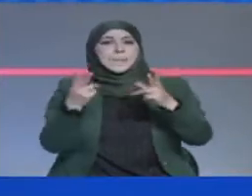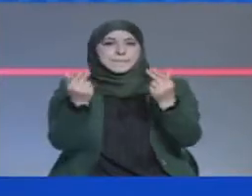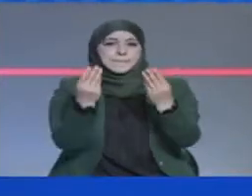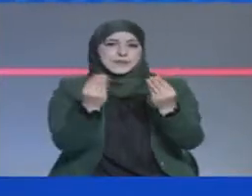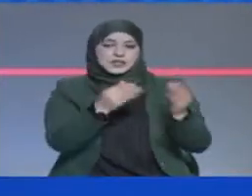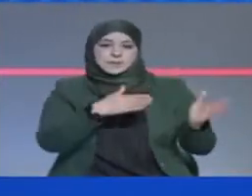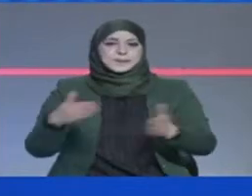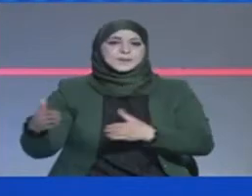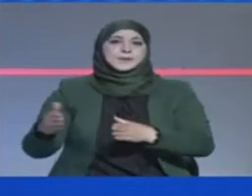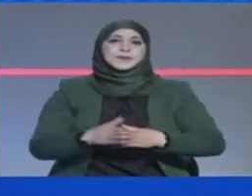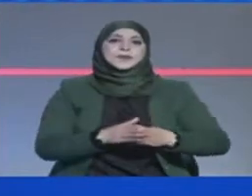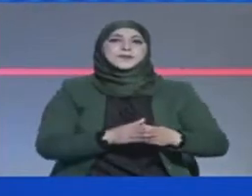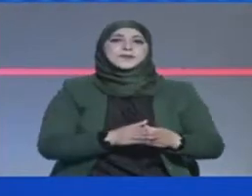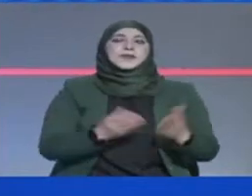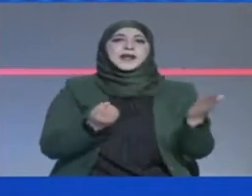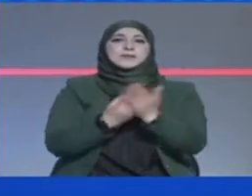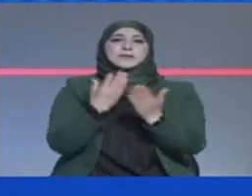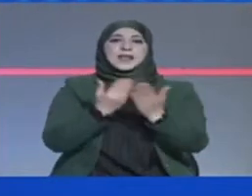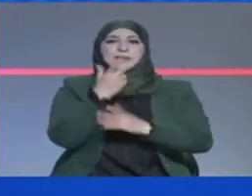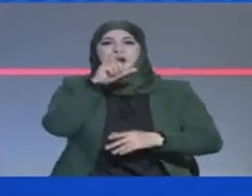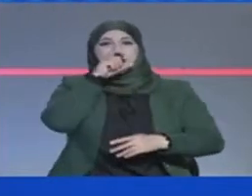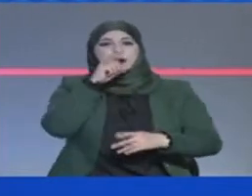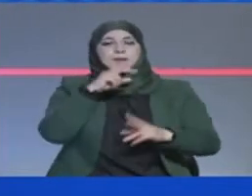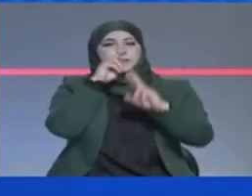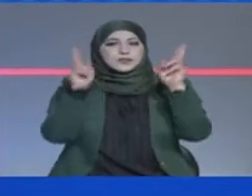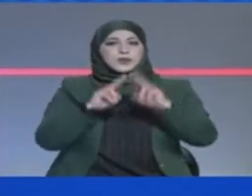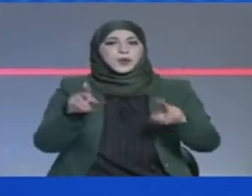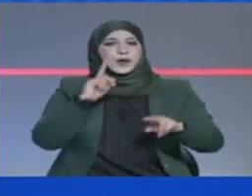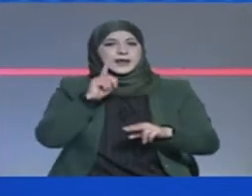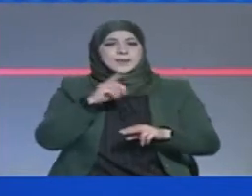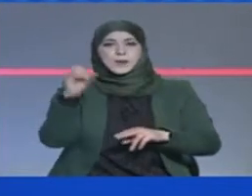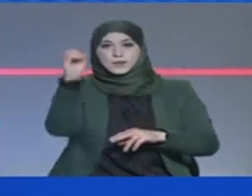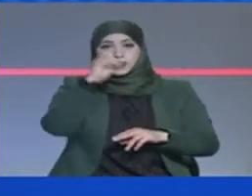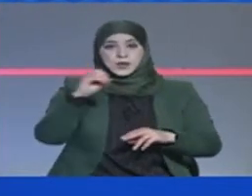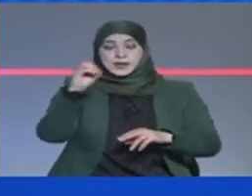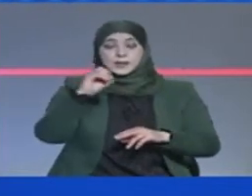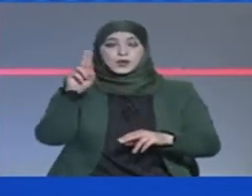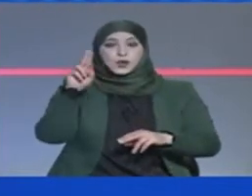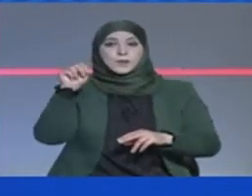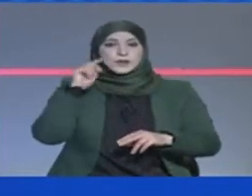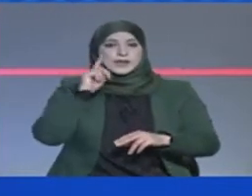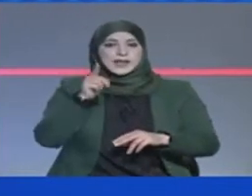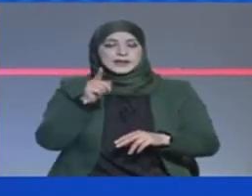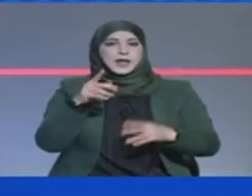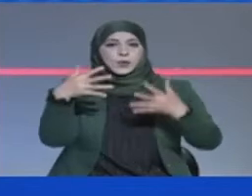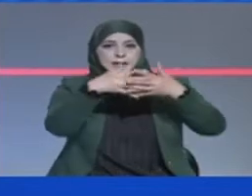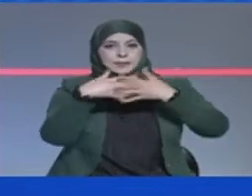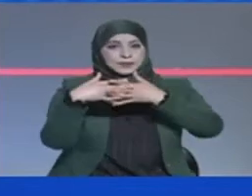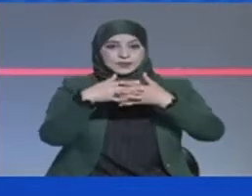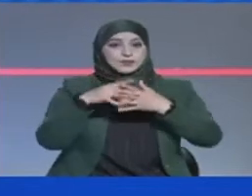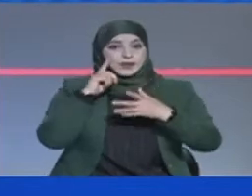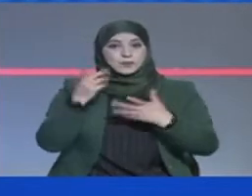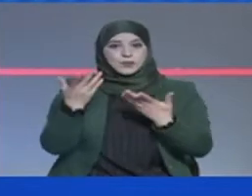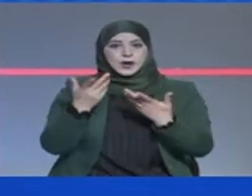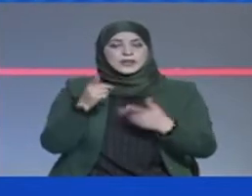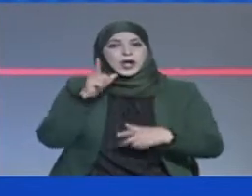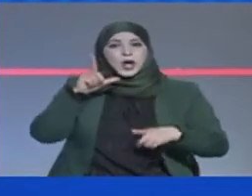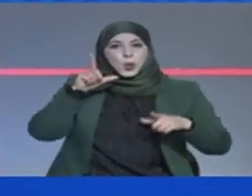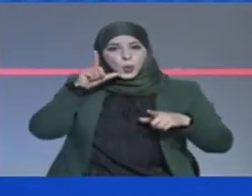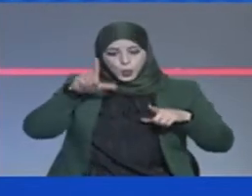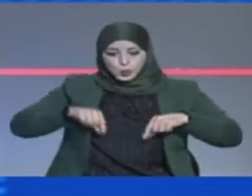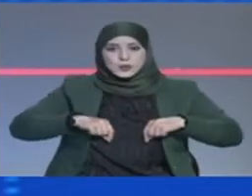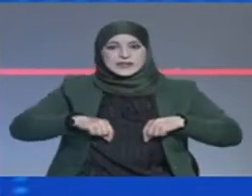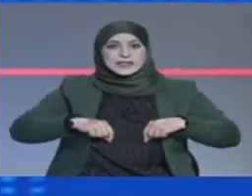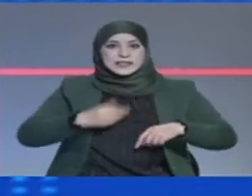في صفحة الخبر العربي والعالمية دنت منظمة الأمم المتحدة والولايات المتحدة الأمريكية محاولة اغتيال وزير